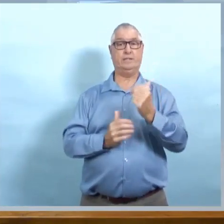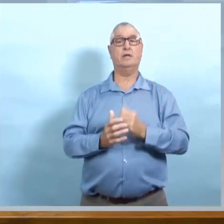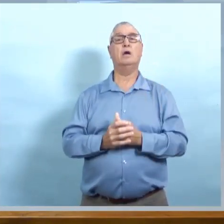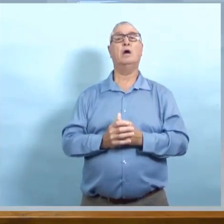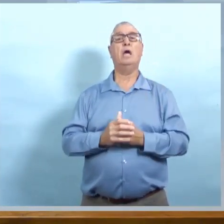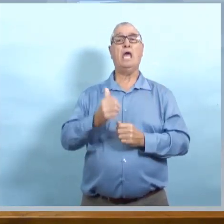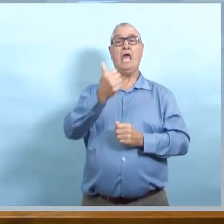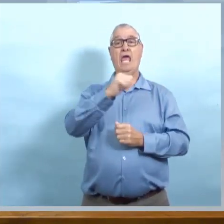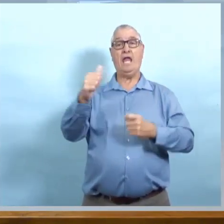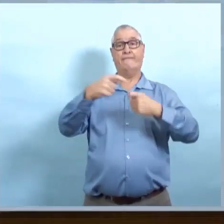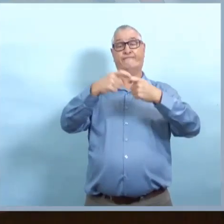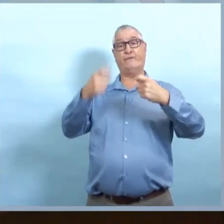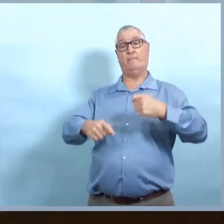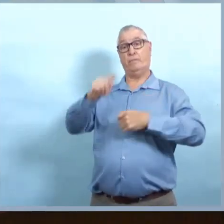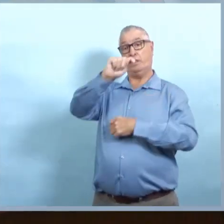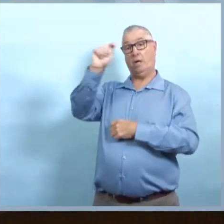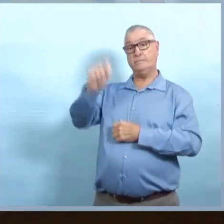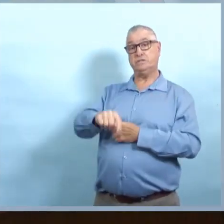Bonjour.